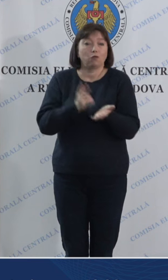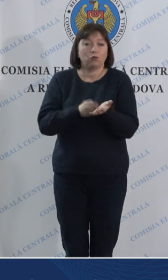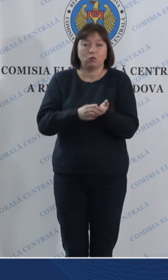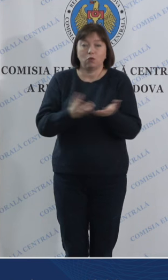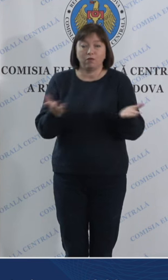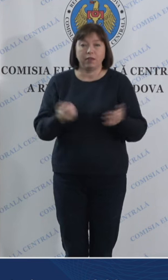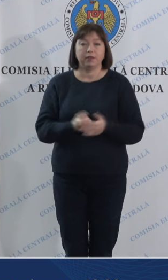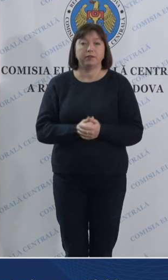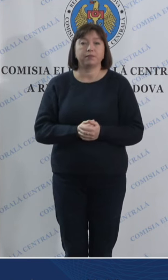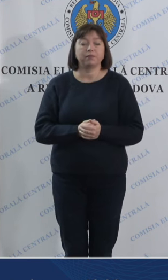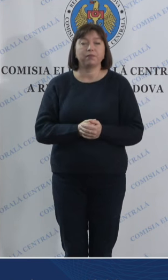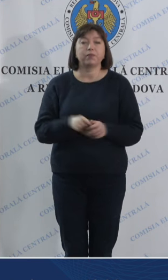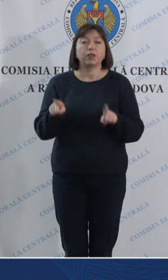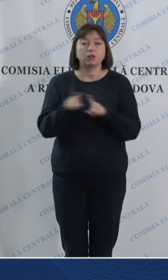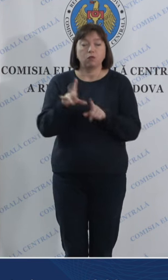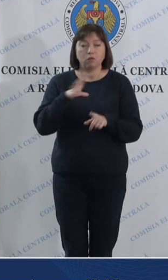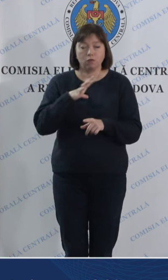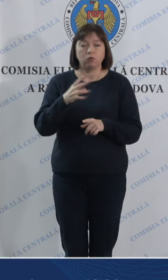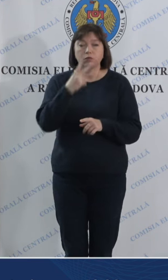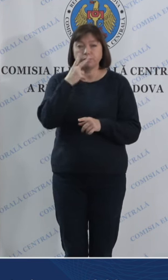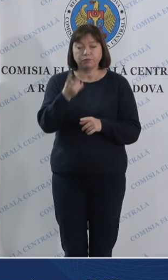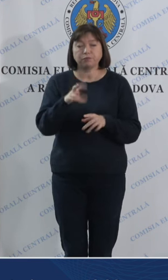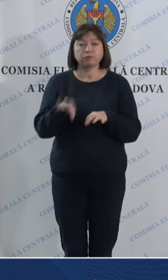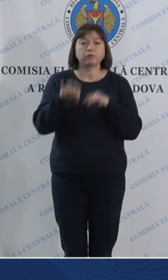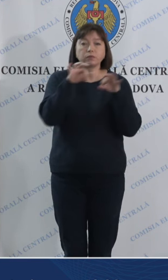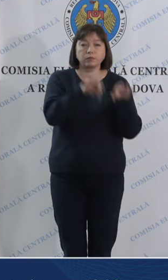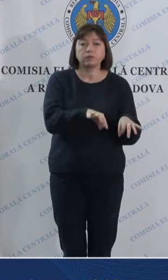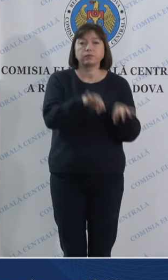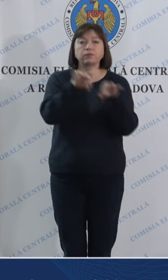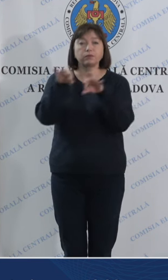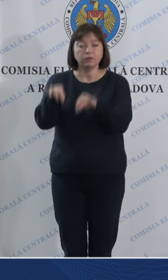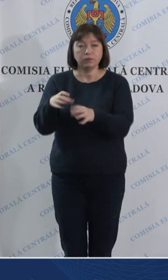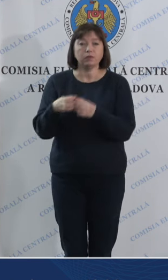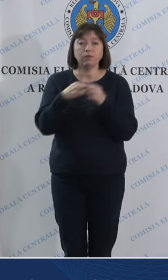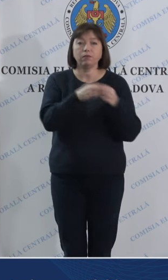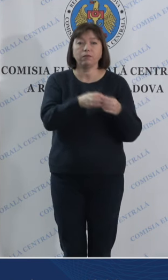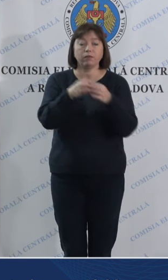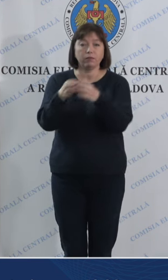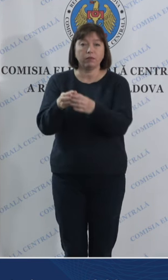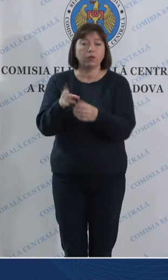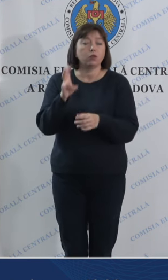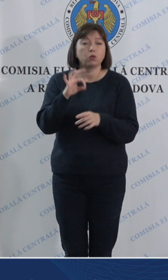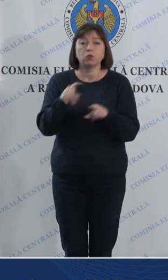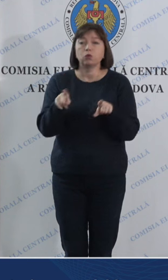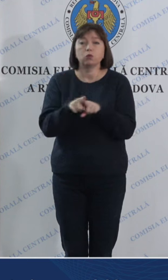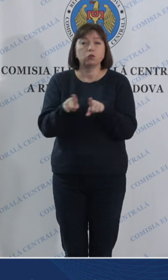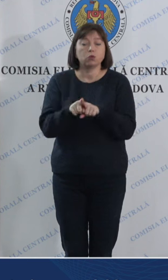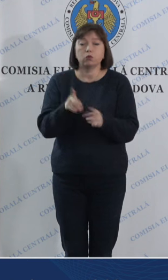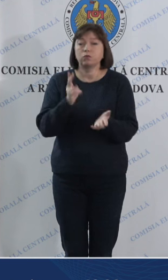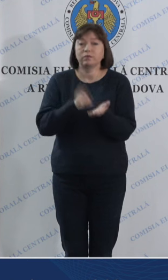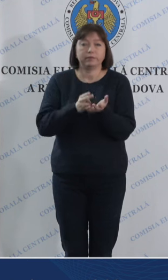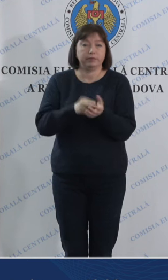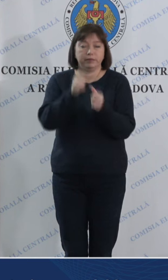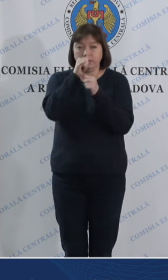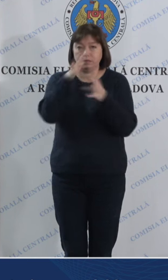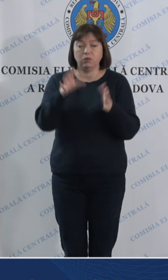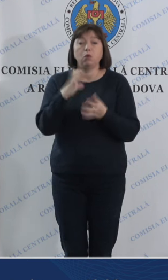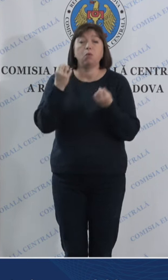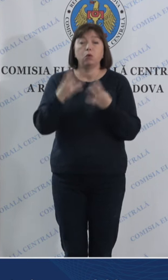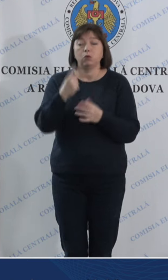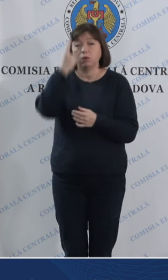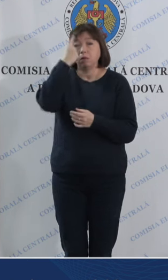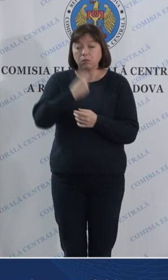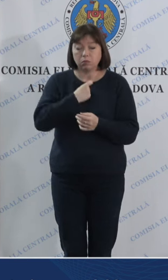Am fost sesizat despre transportare organizată a unor alegători a secției de votare, dar, de semne, acest fapt nu a fost confirmat ca urmare a